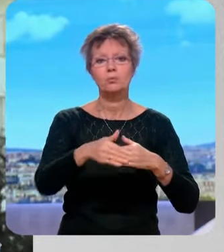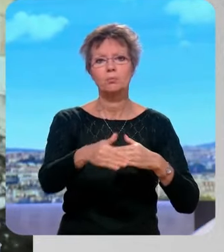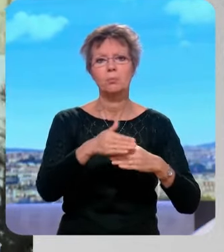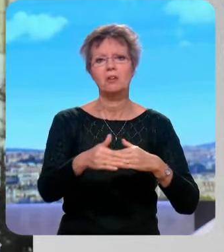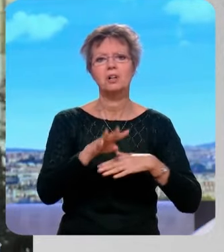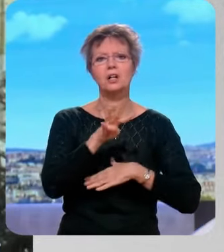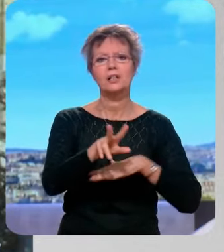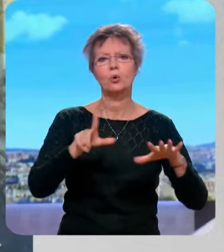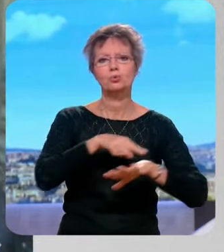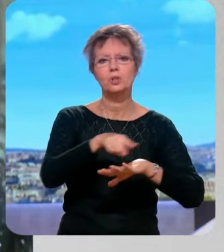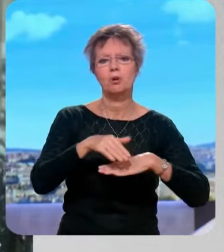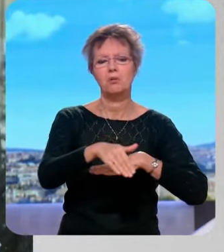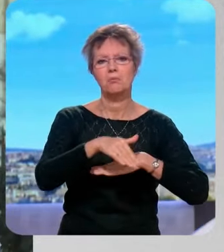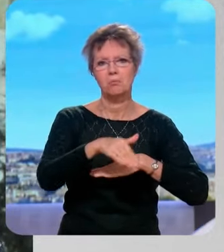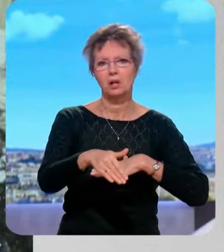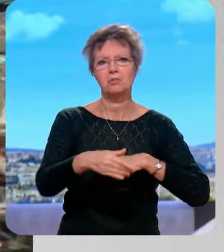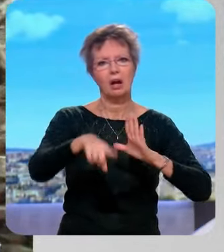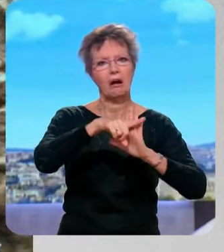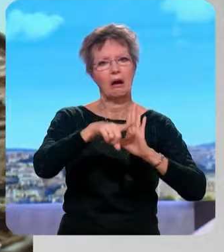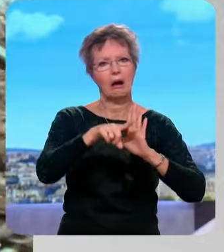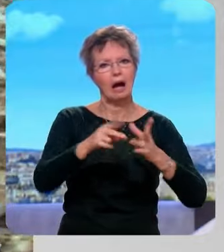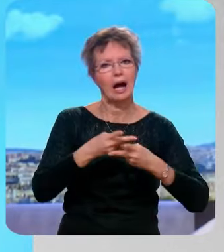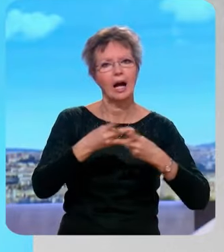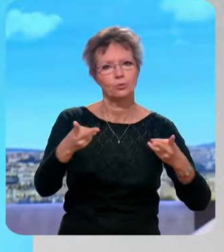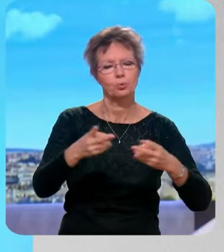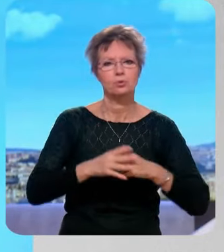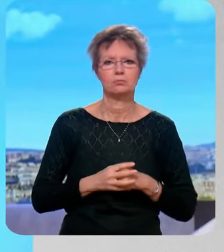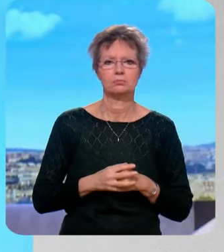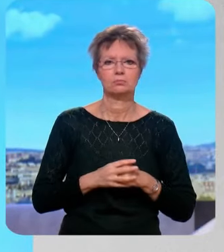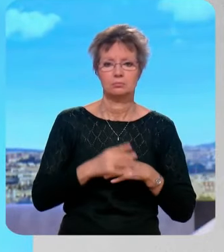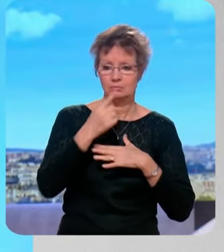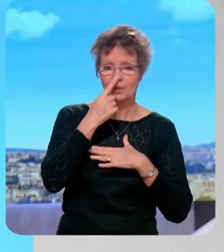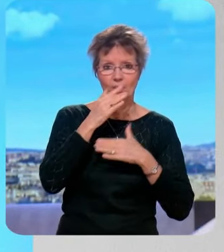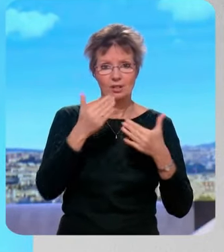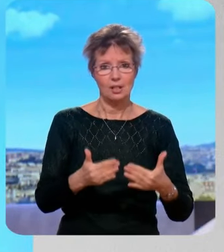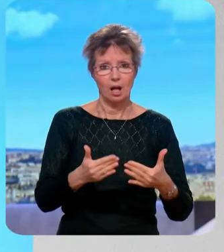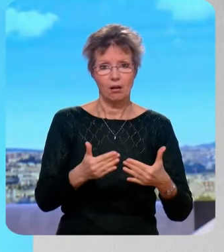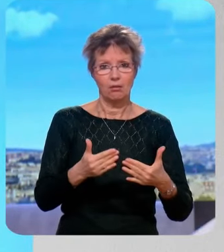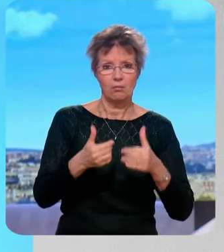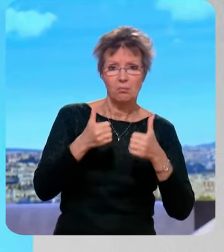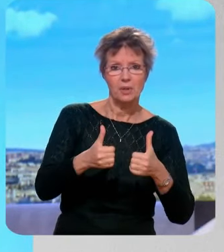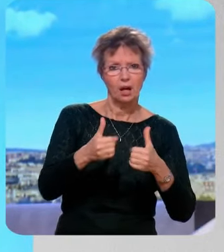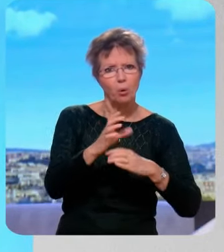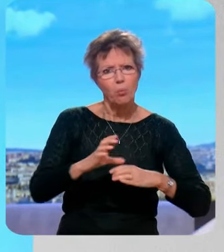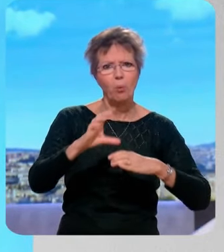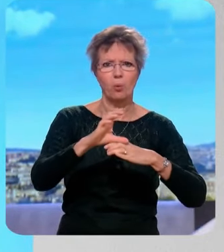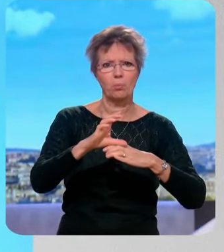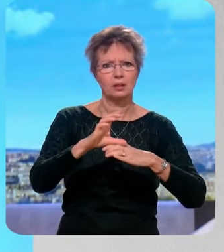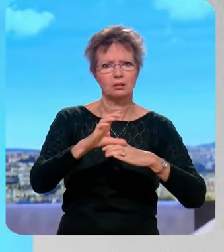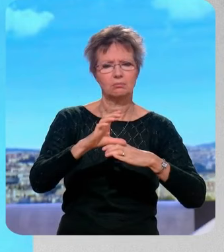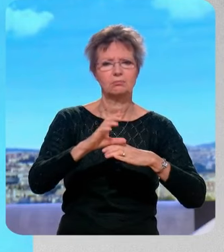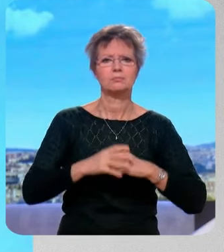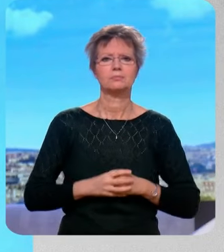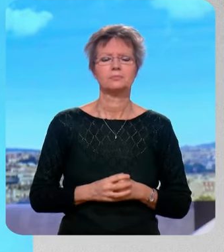aura un certain nombre de choses qu'on pourra poser sur la table qui permettront je crois de compléter et de montrer la globalité des mesures qu'on entend